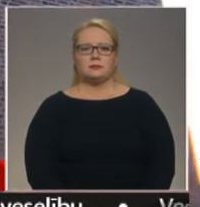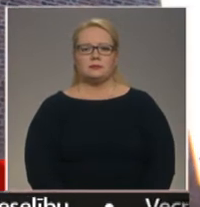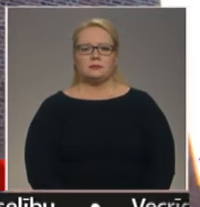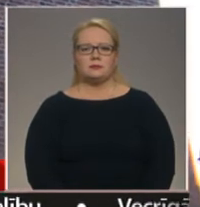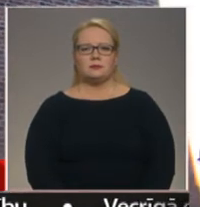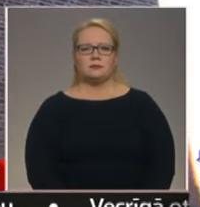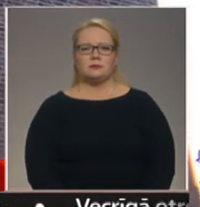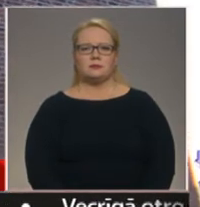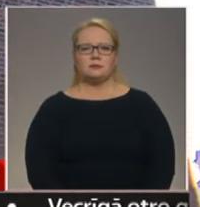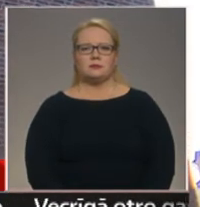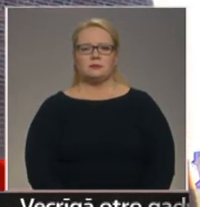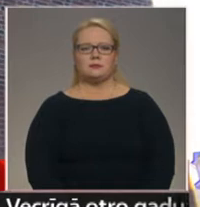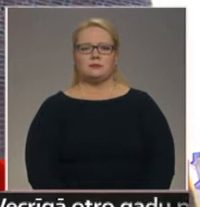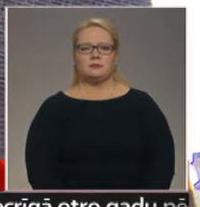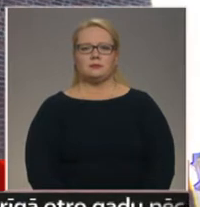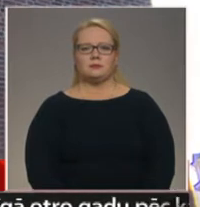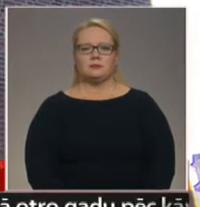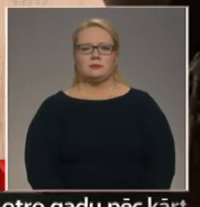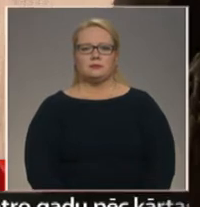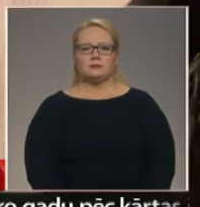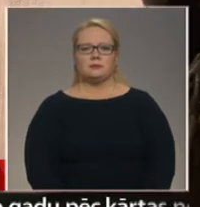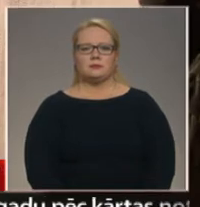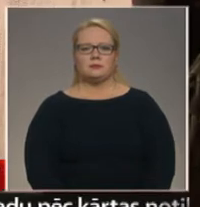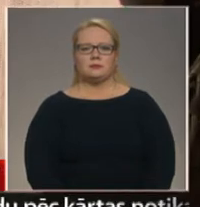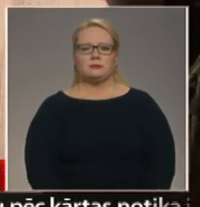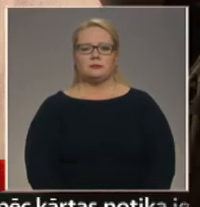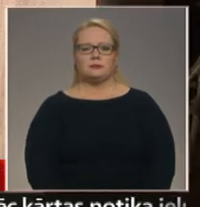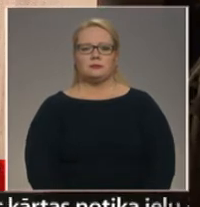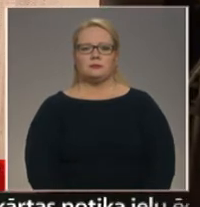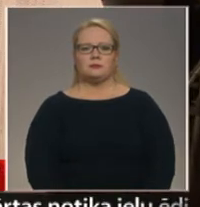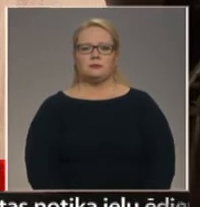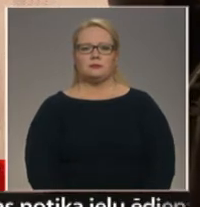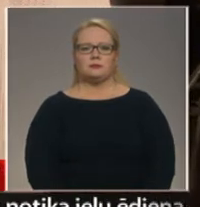mūsu dzimšē.